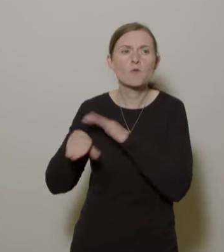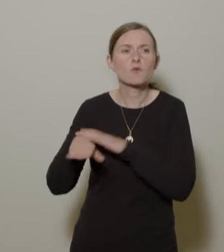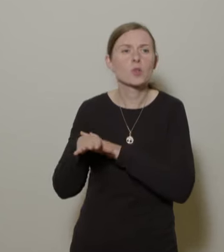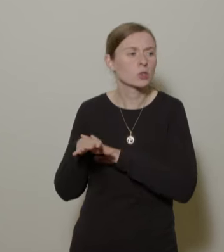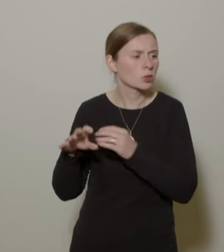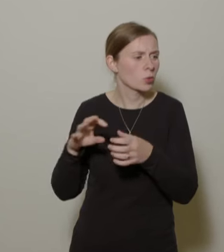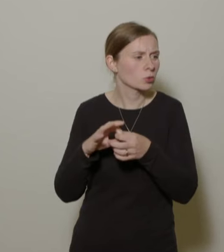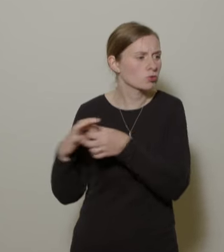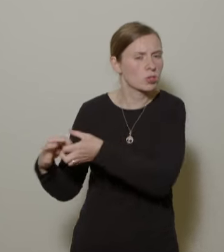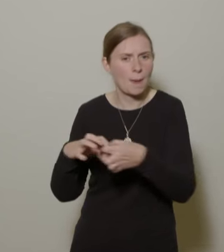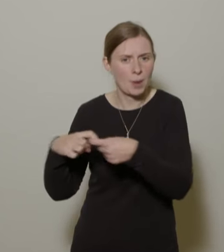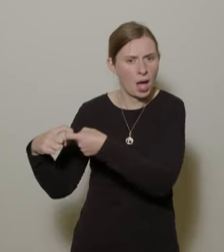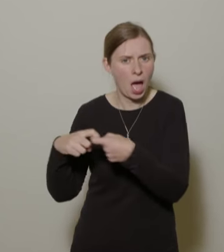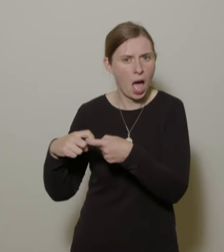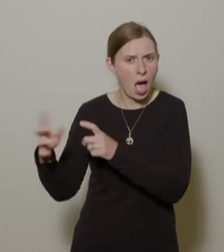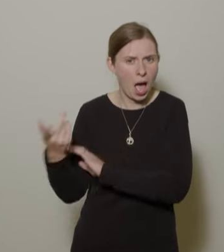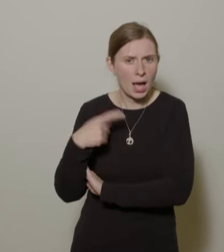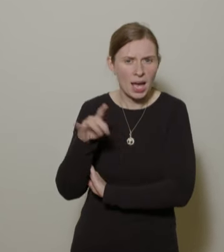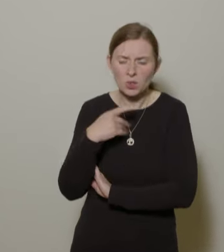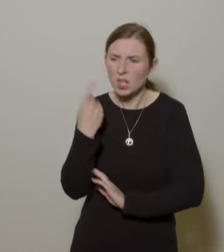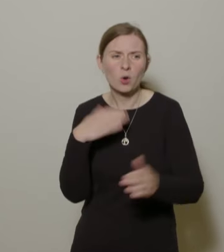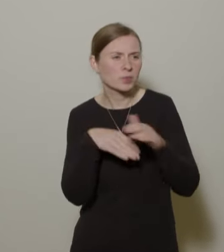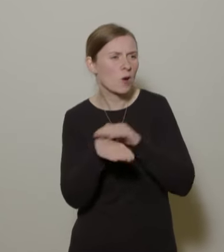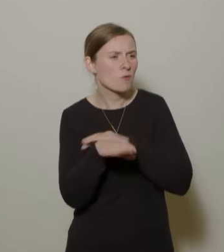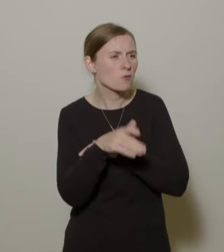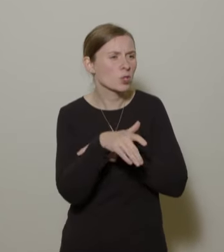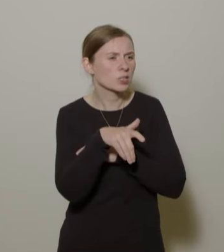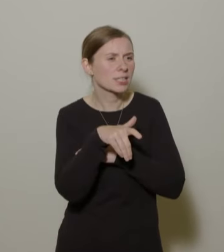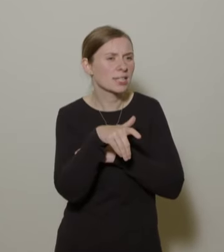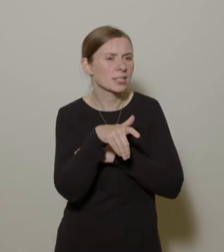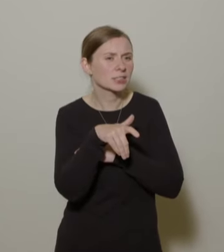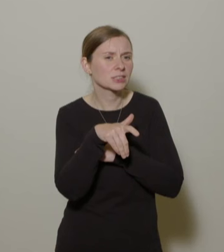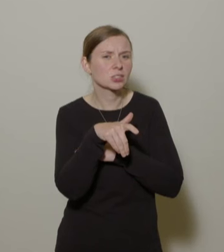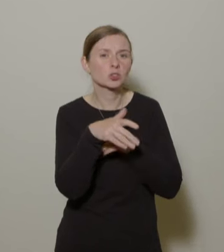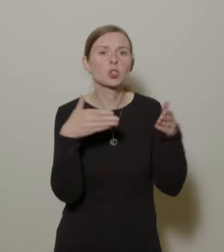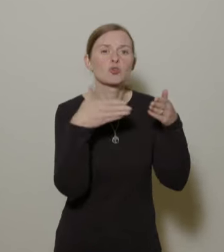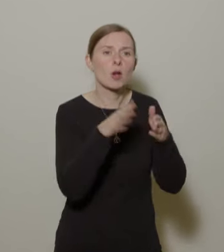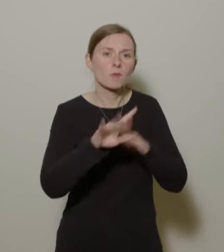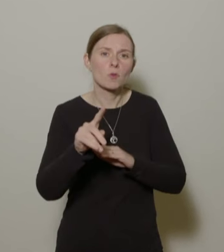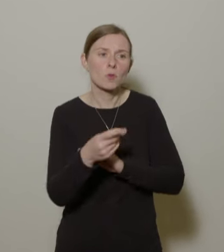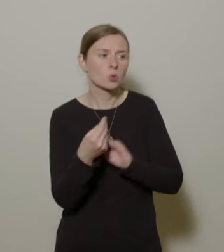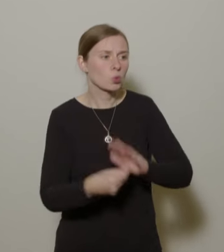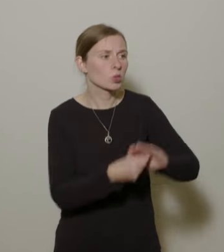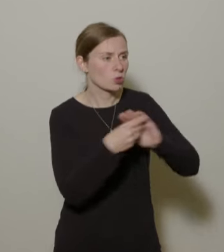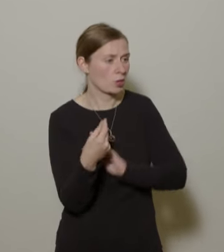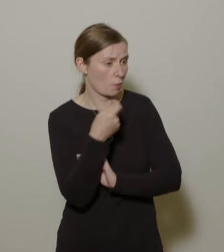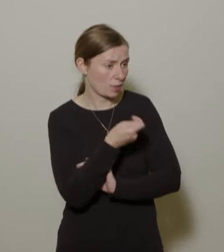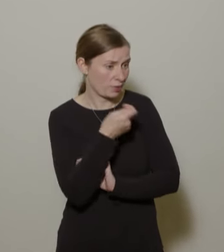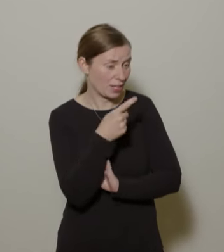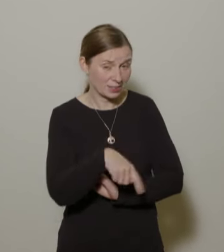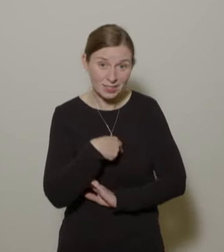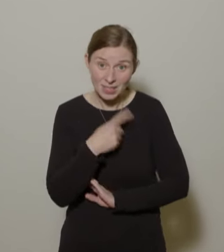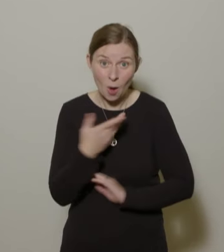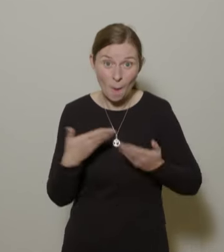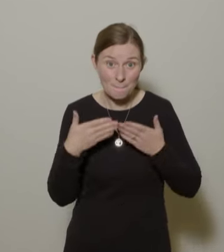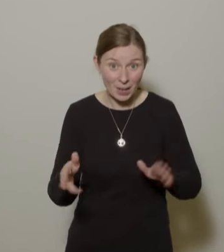Und diejenigen, die dafür sind, dieses Flüchtlingsschiff zu finanzieren, zu unterstützen, die sind vielleicht auch bereit, Flüchtlinge bei sich zu Hause aufzunehmen.